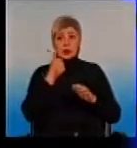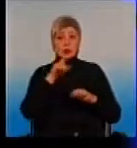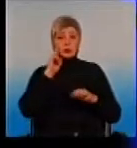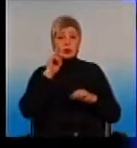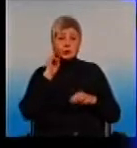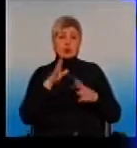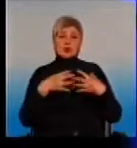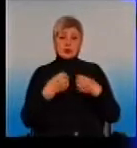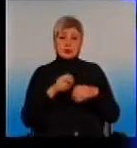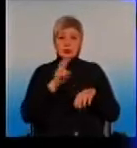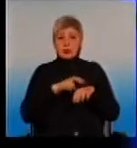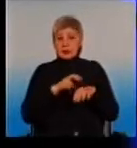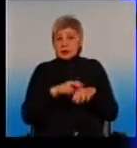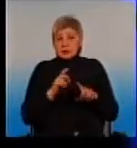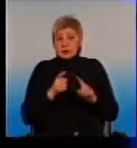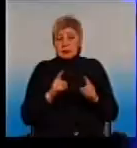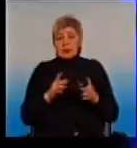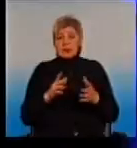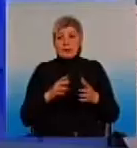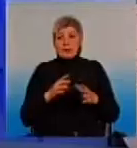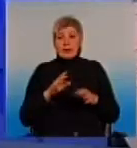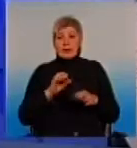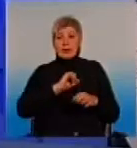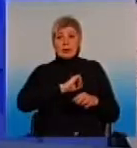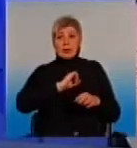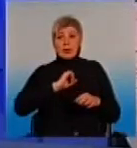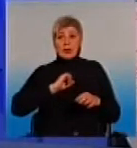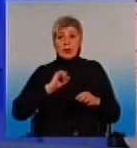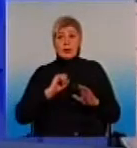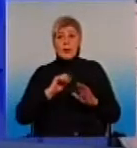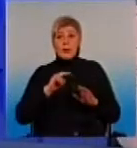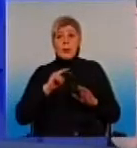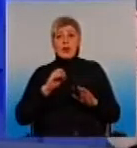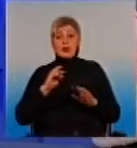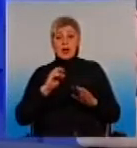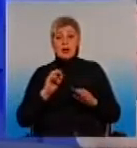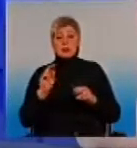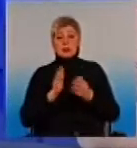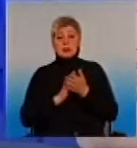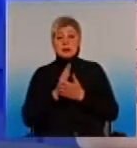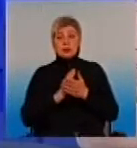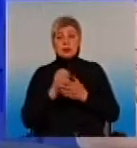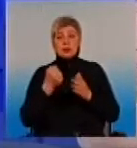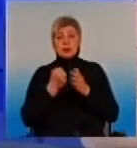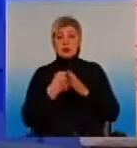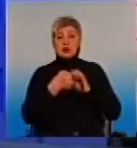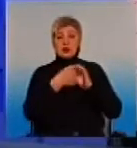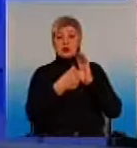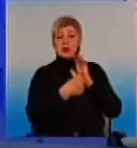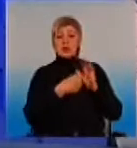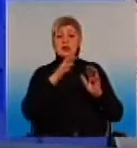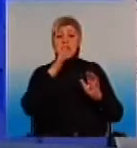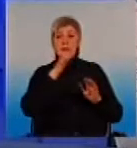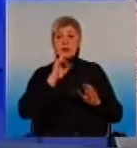чому, собственно, немає? Педиатр обслуговує до скільки років? До 16 років. У нас є дзвіночок. Будь ласка,